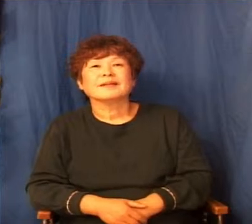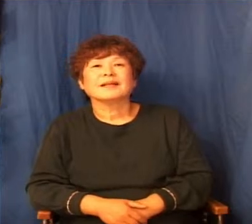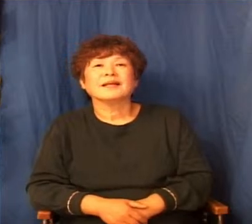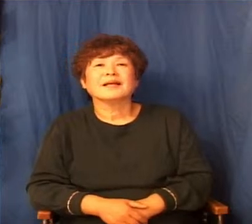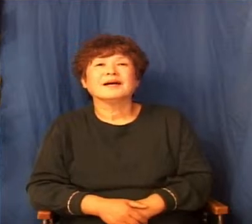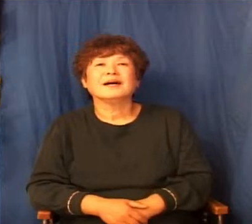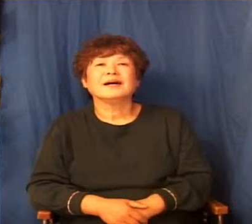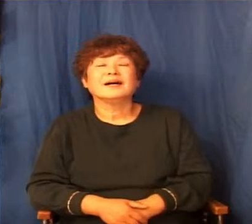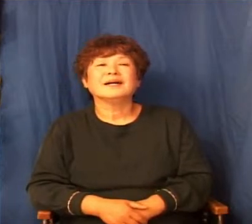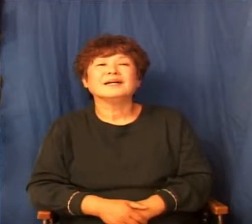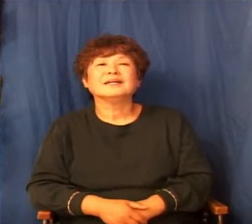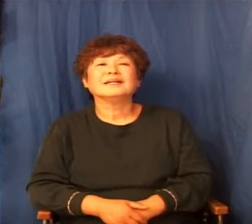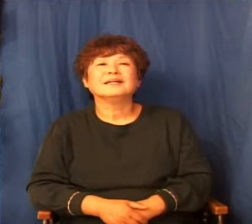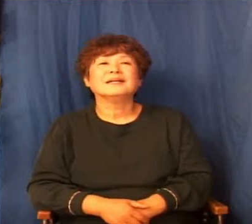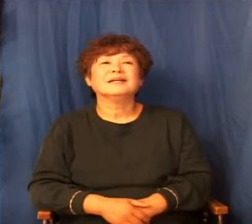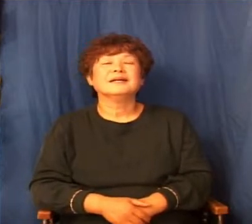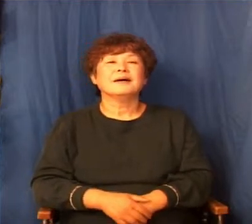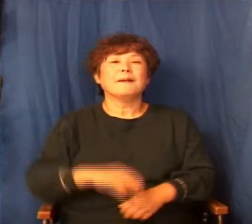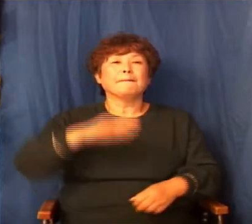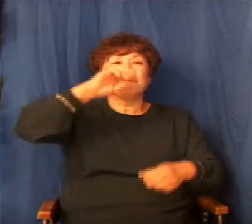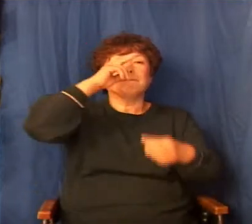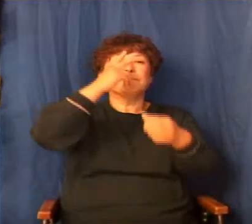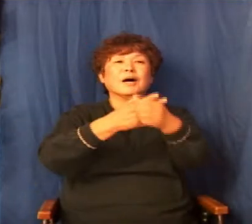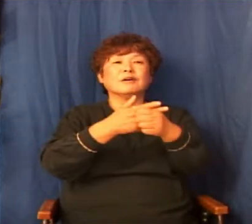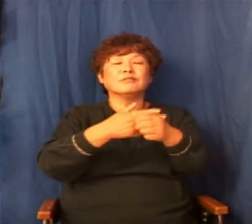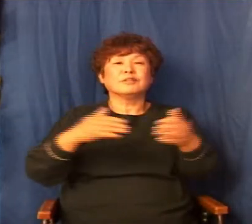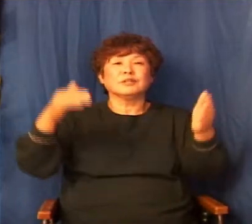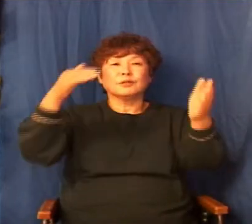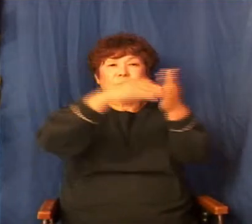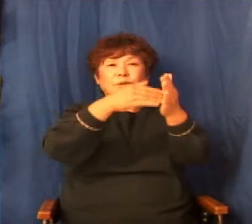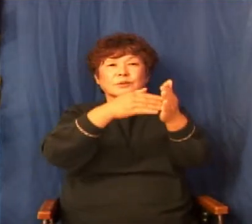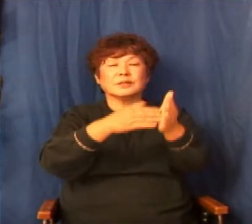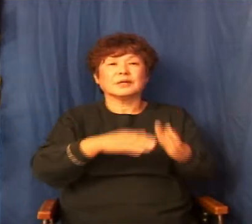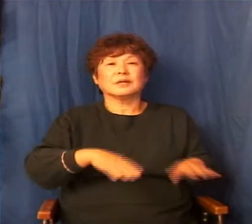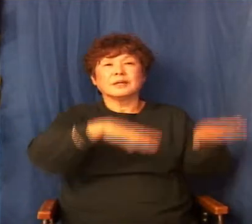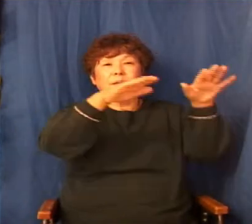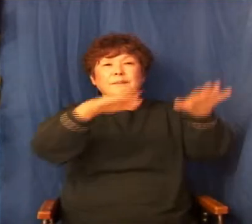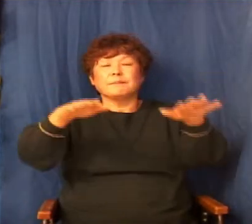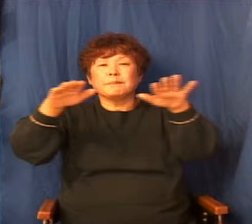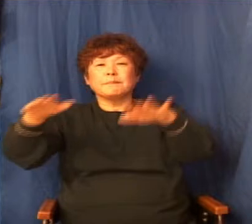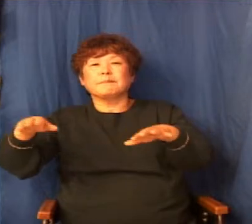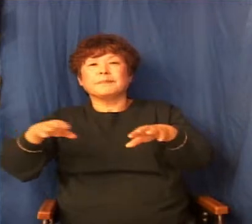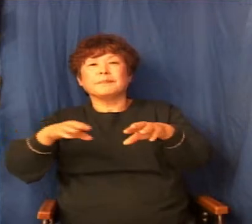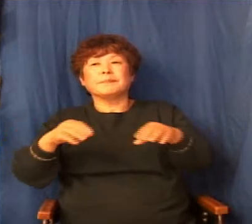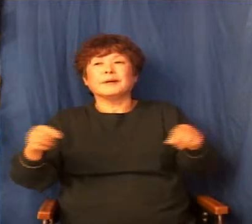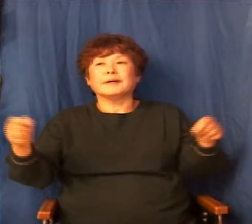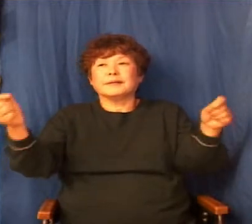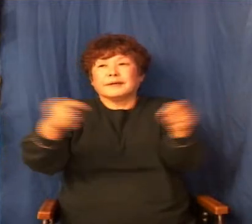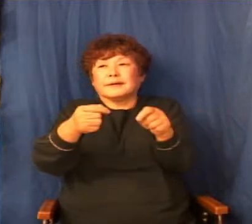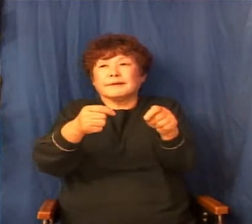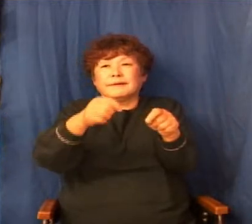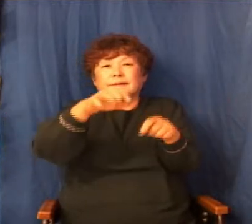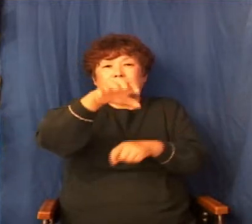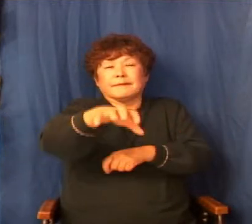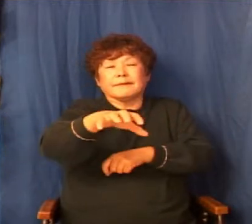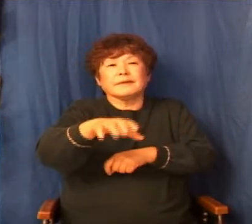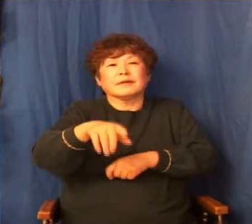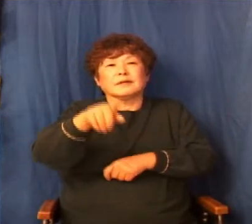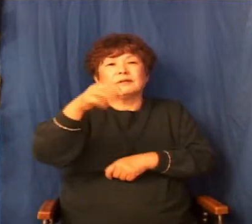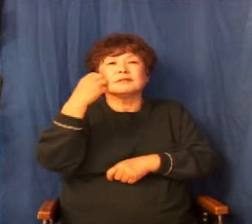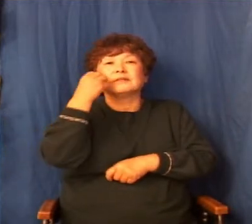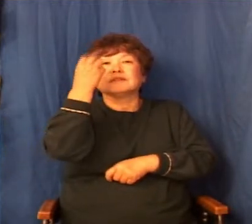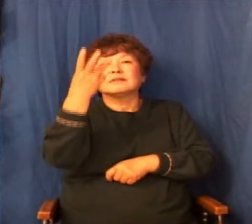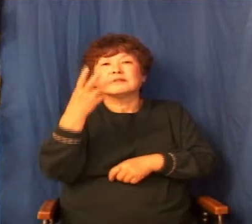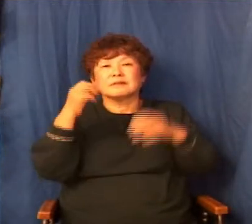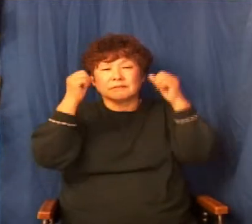여기가 이제 바울이 도착했던 해안인 것 같아요 그래서 이 안에서 3개월을